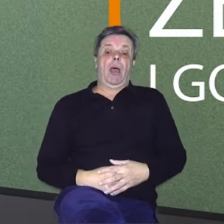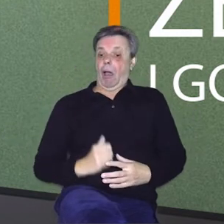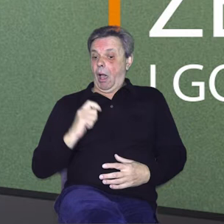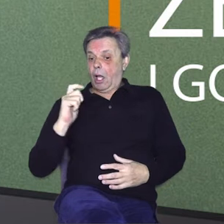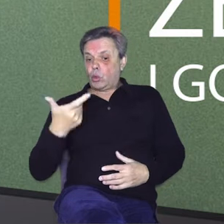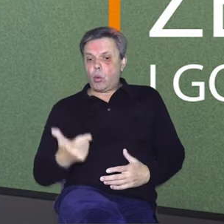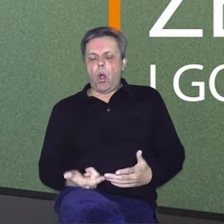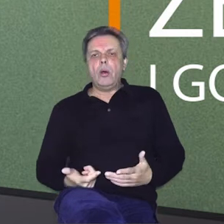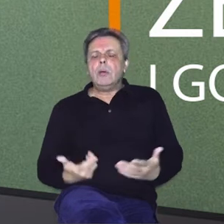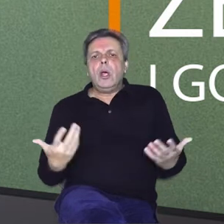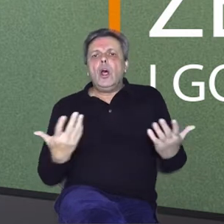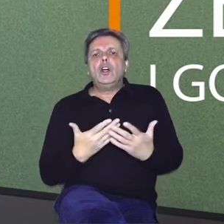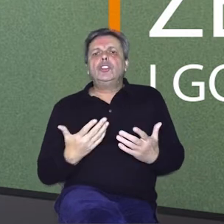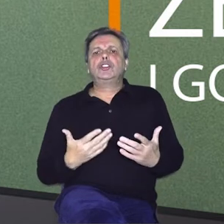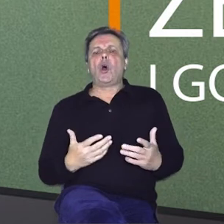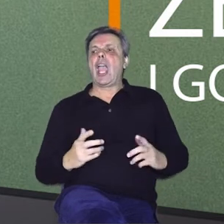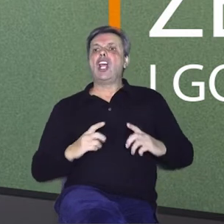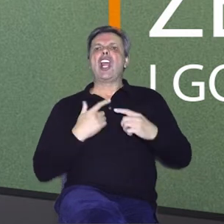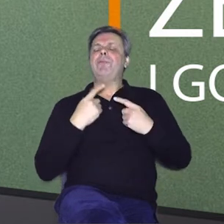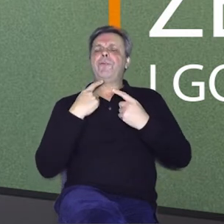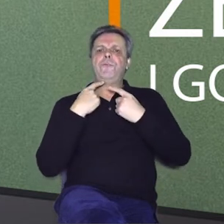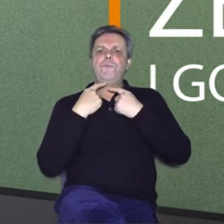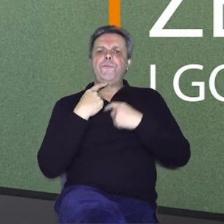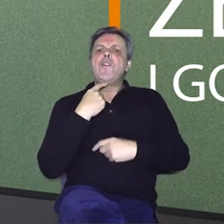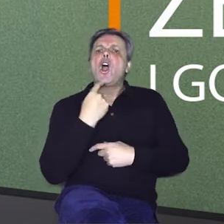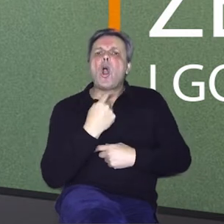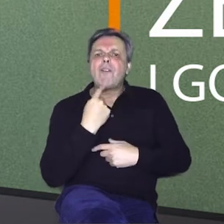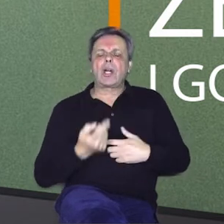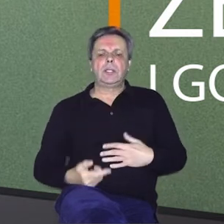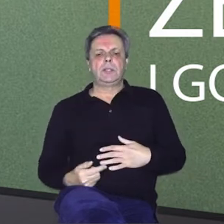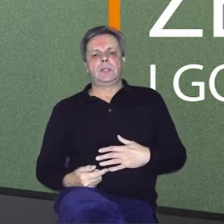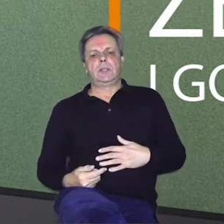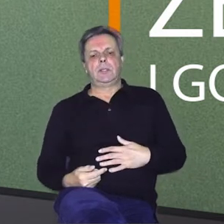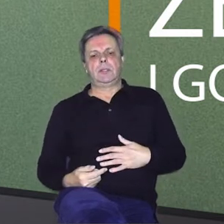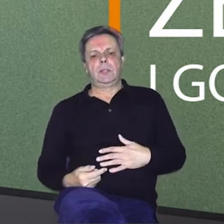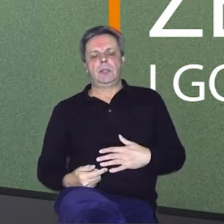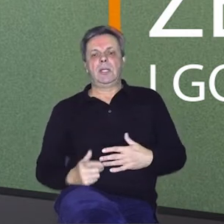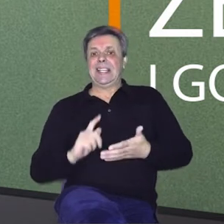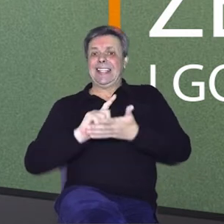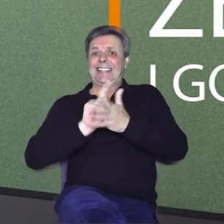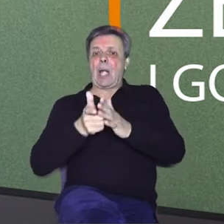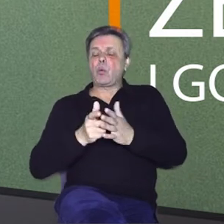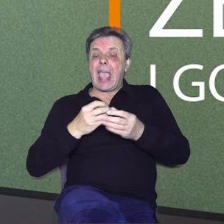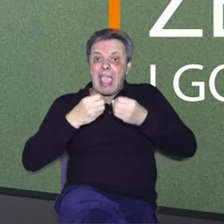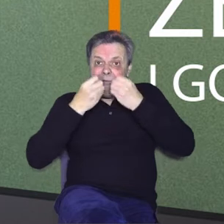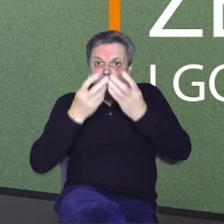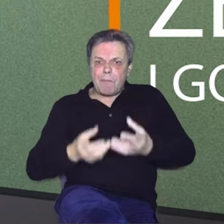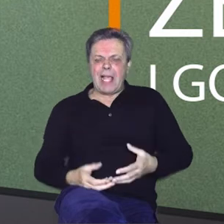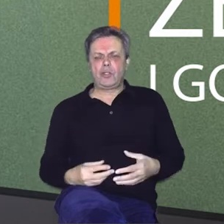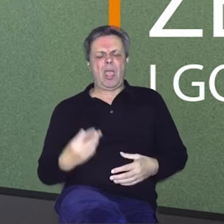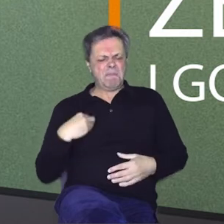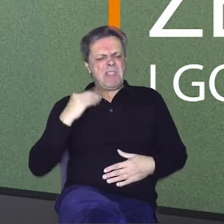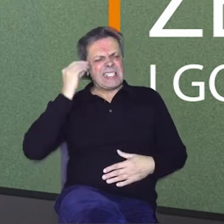a drugo je ono što je živ govor, trenutne informacije.